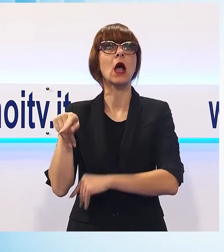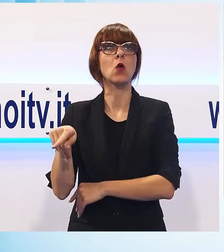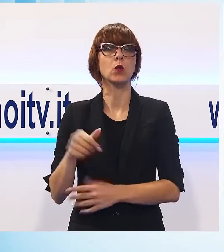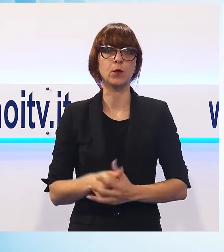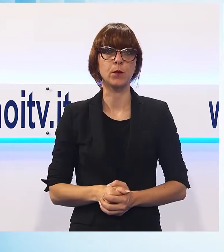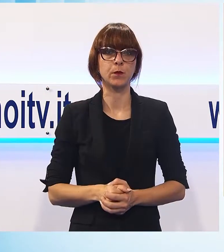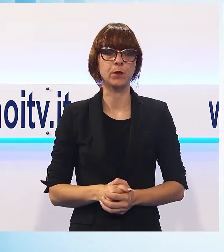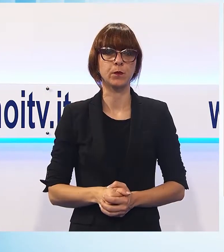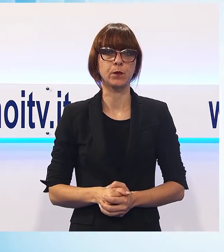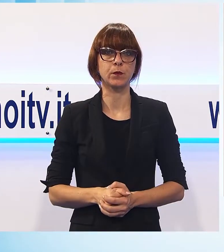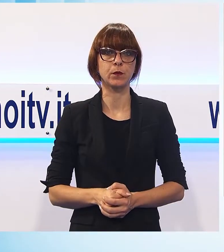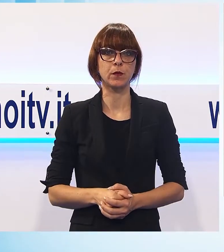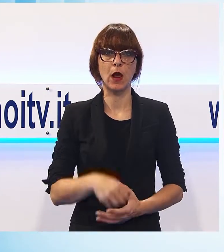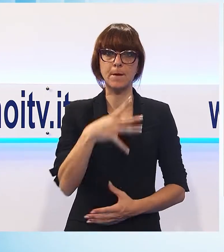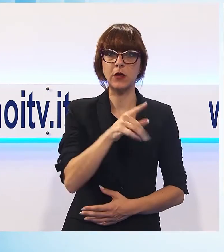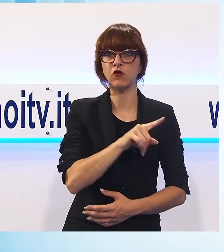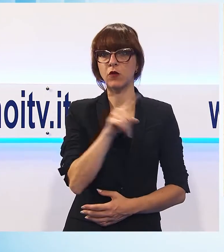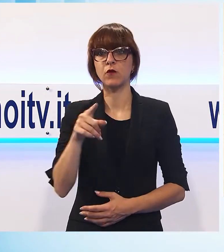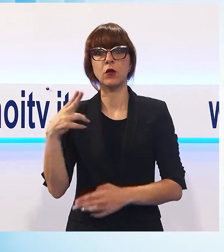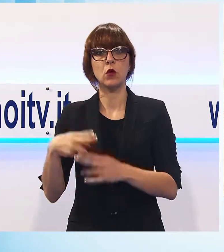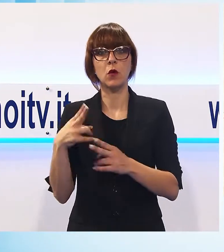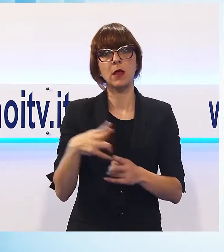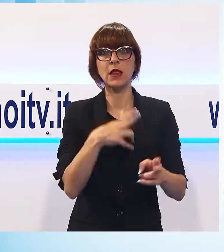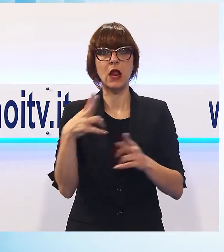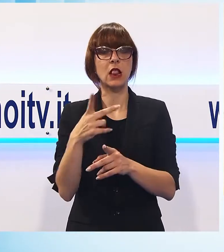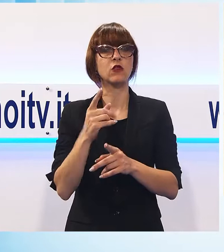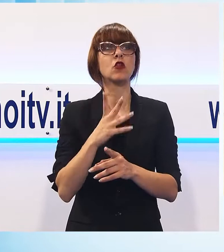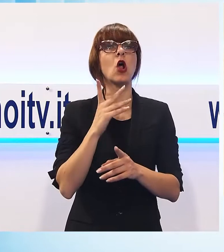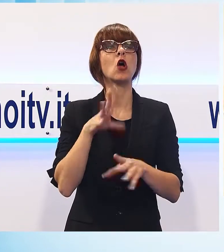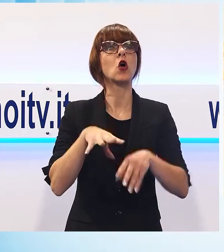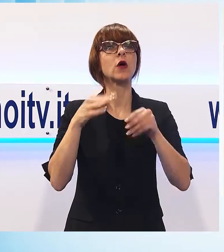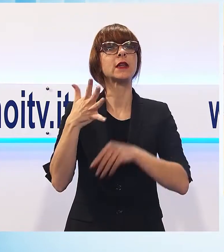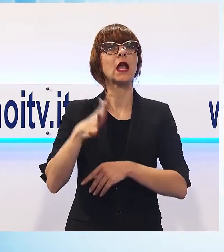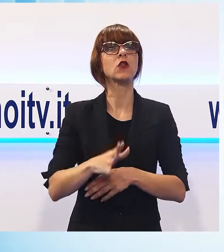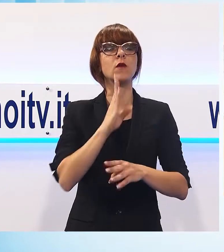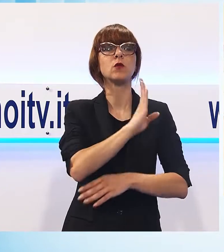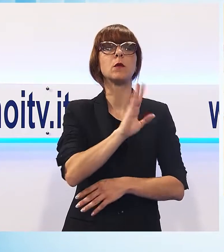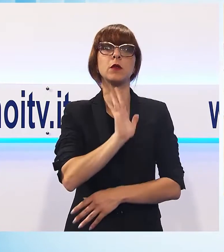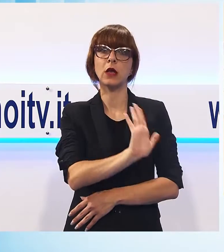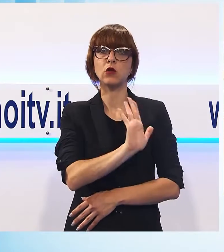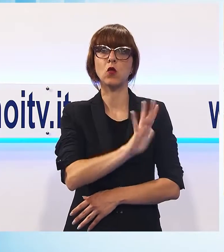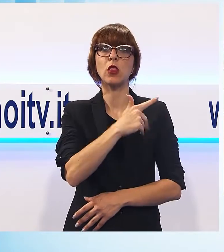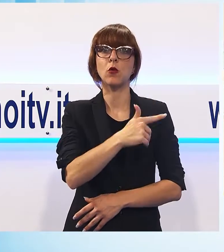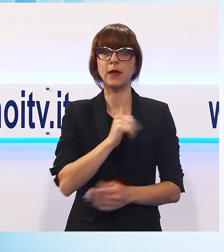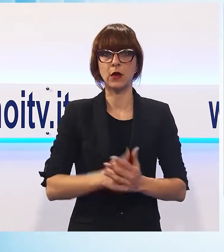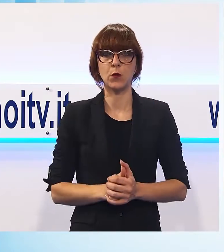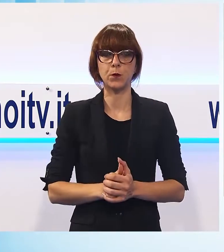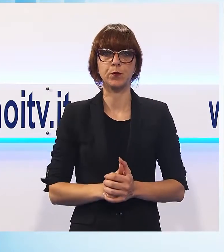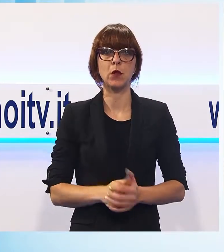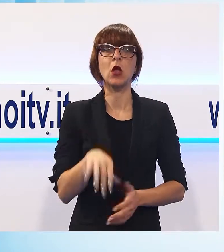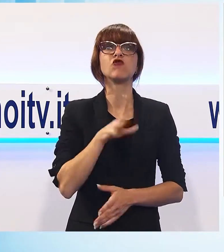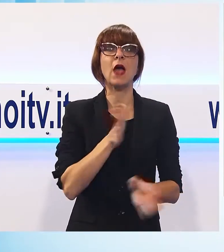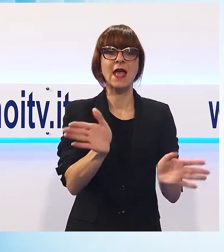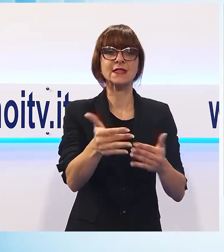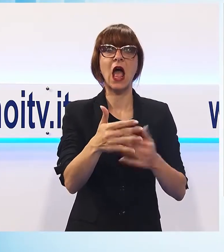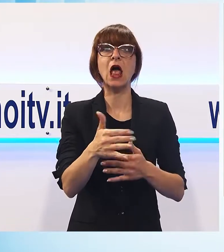Maggiano a Roma della biblioteca medica dello scrittore e psichiatra Mario Tobino. 450 scatoloni con libri e